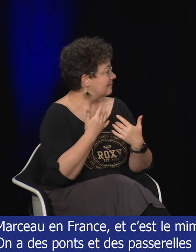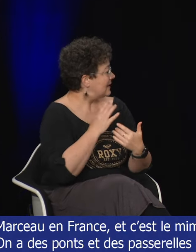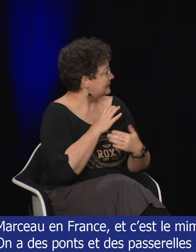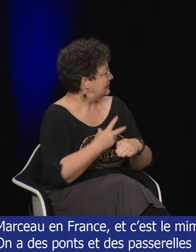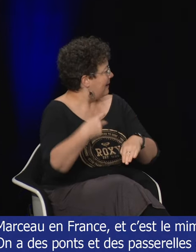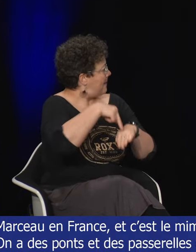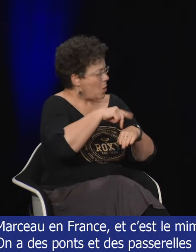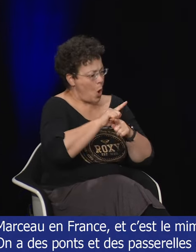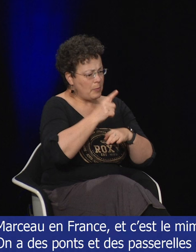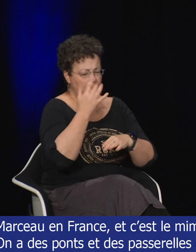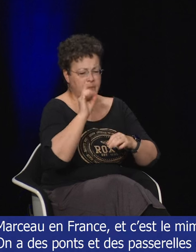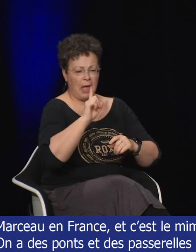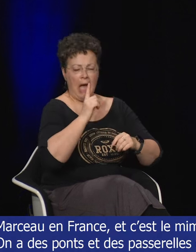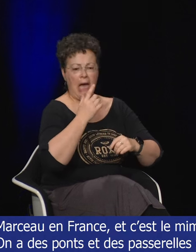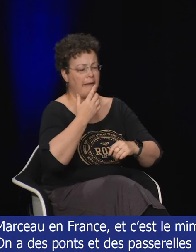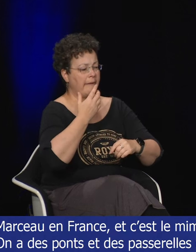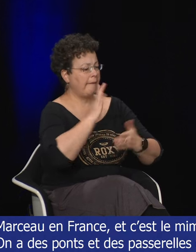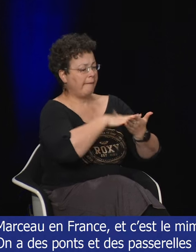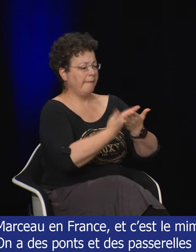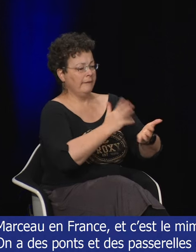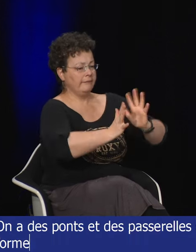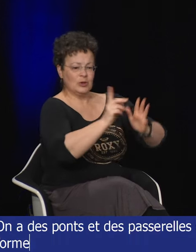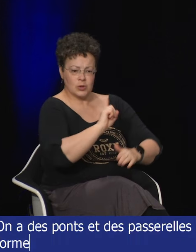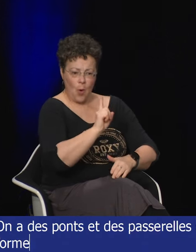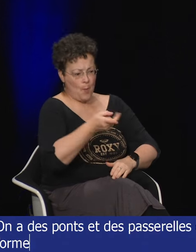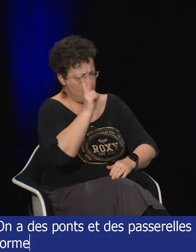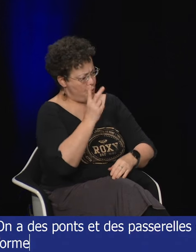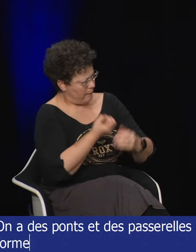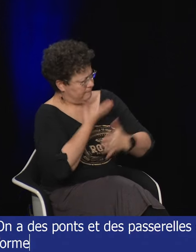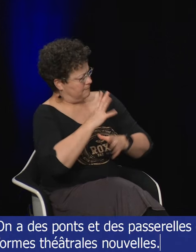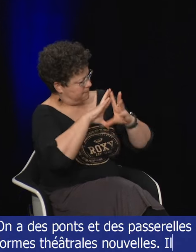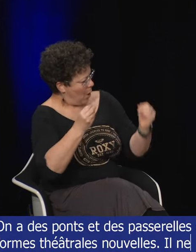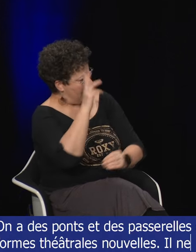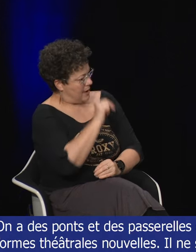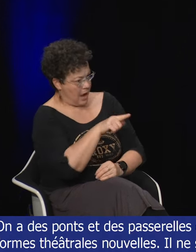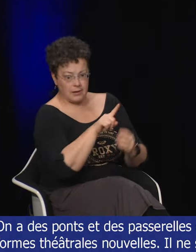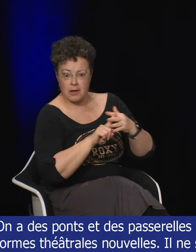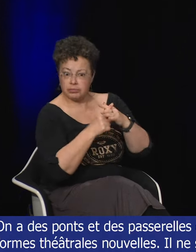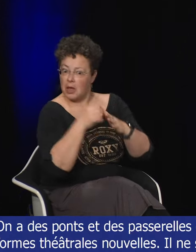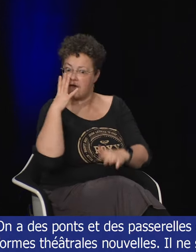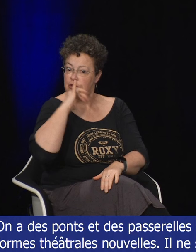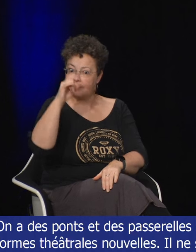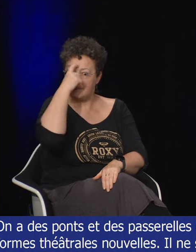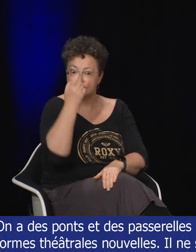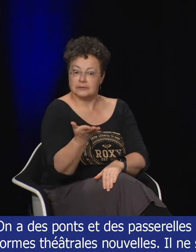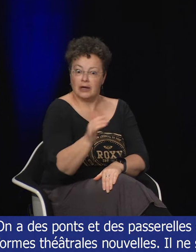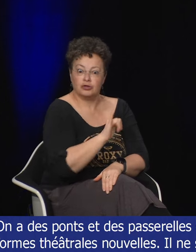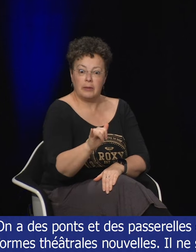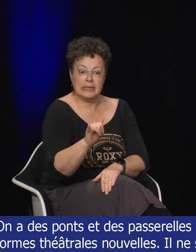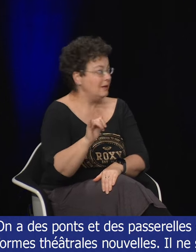nouveaux styles des formes théâtrales nouvelles et il ne'agissait pas de reprendre dans une langue des signes